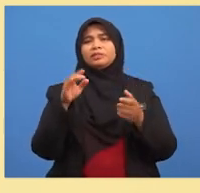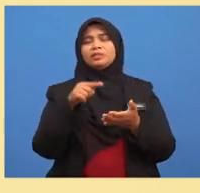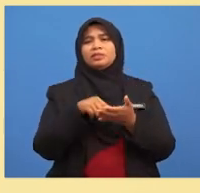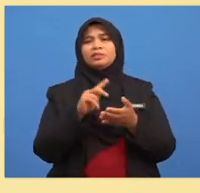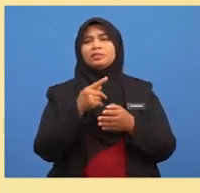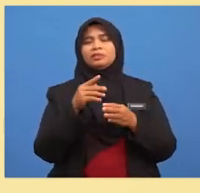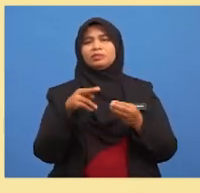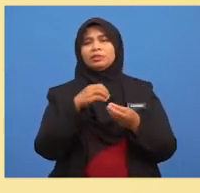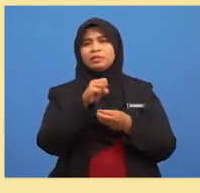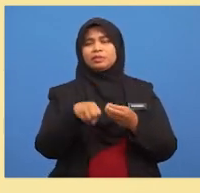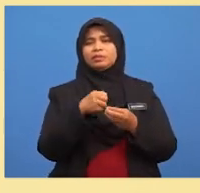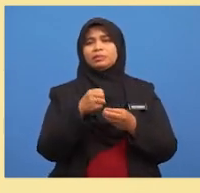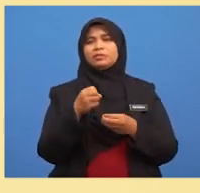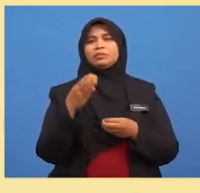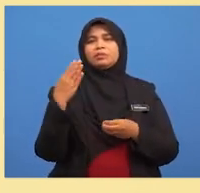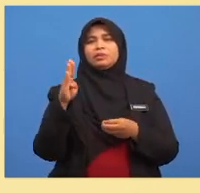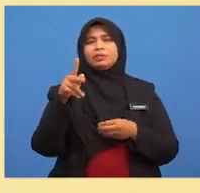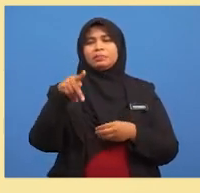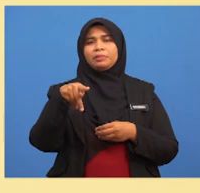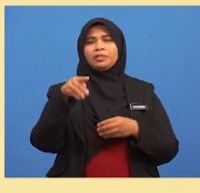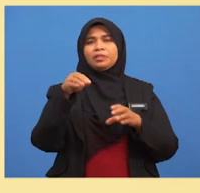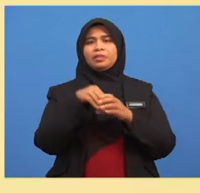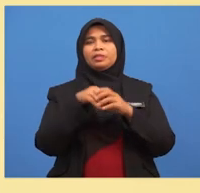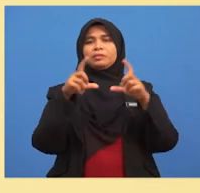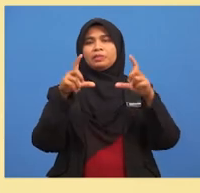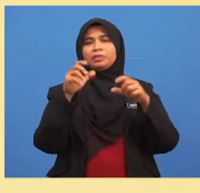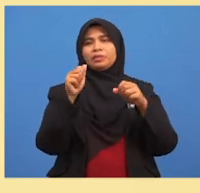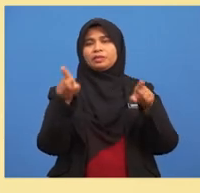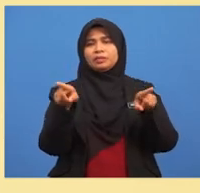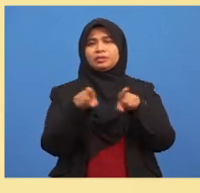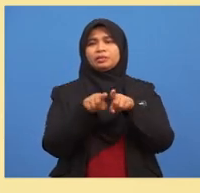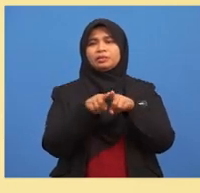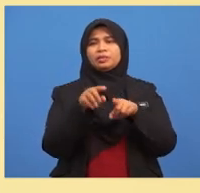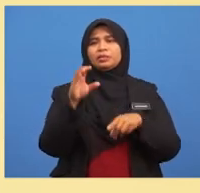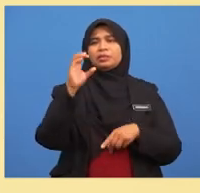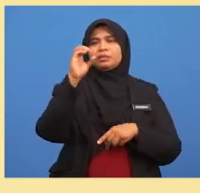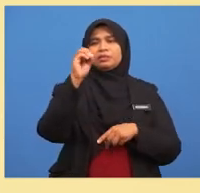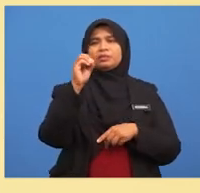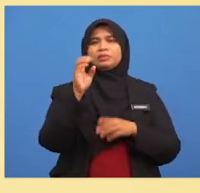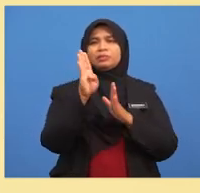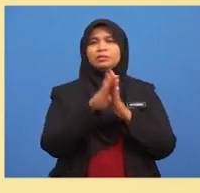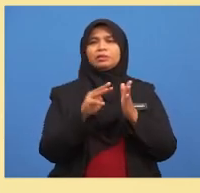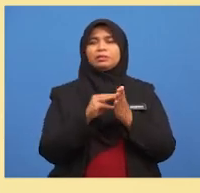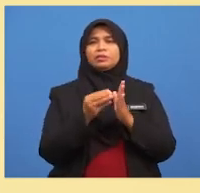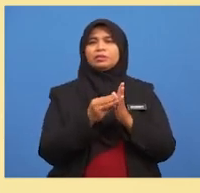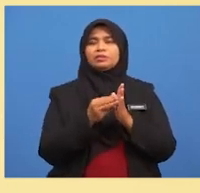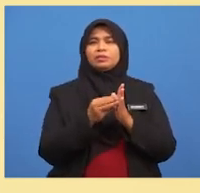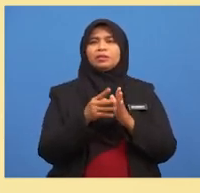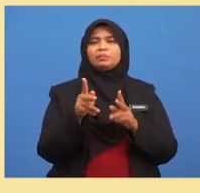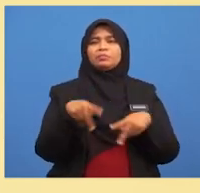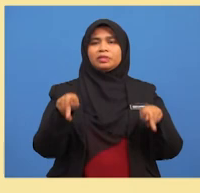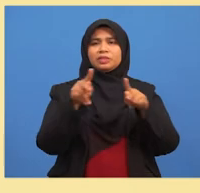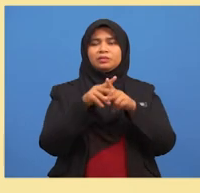bahawa P dalam kurungan A sama dengan sifar Bermaksud peristiwa A